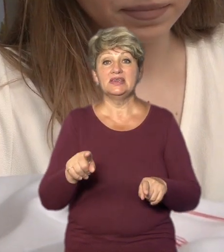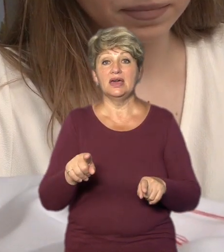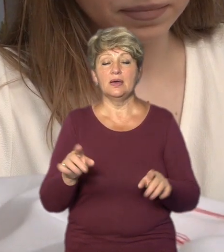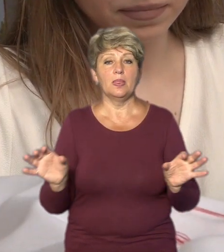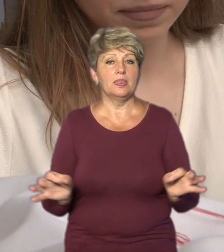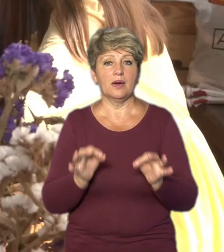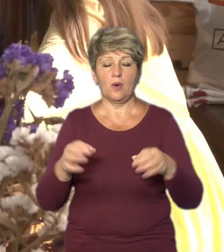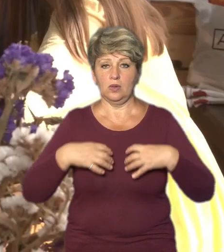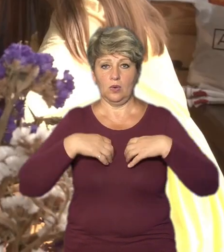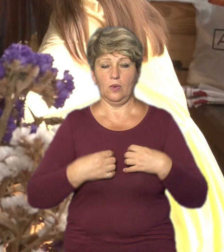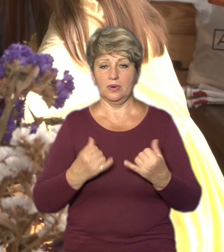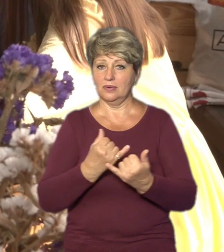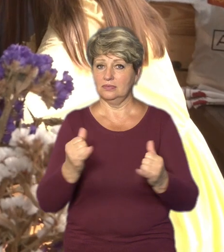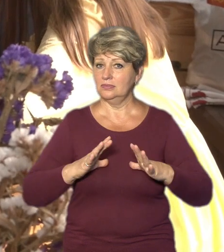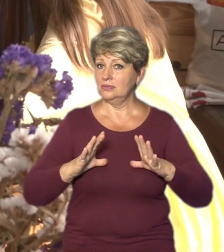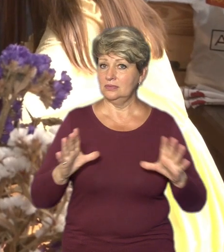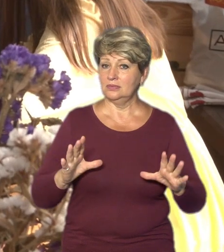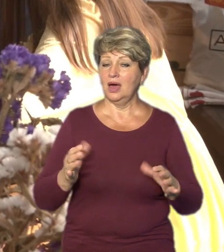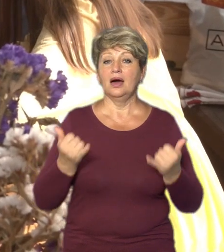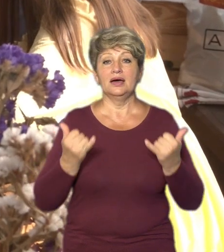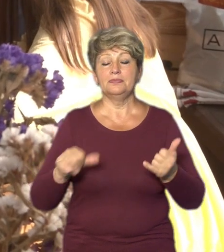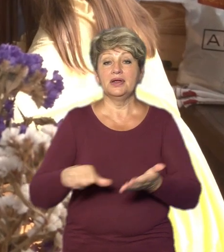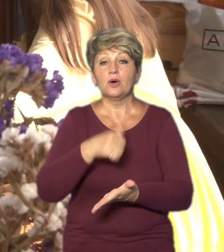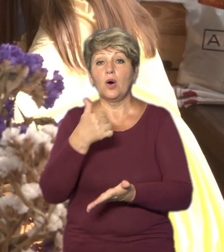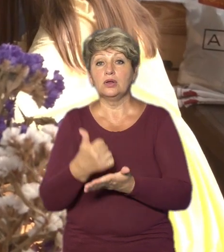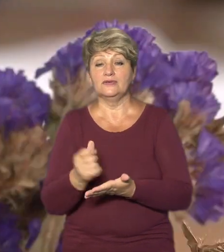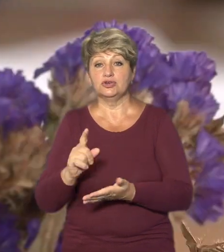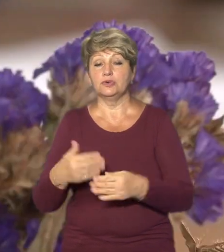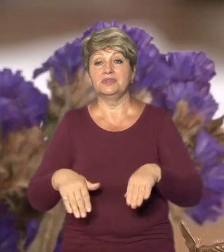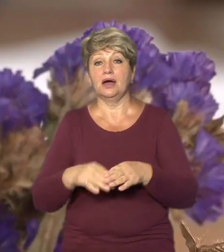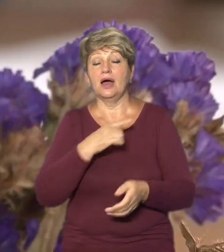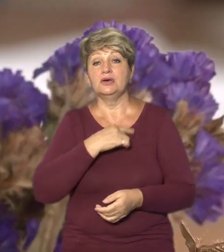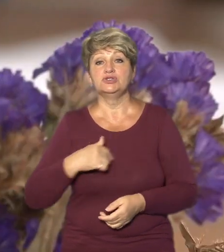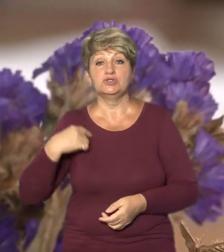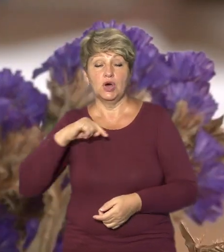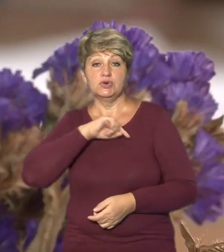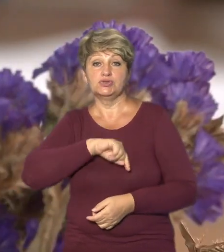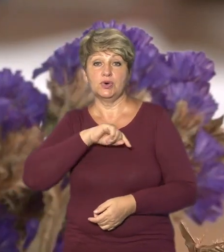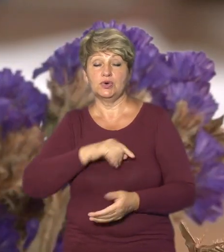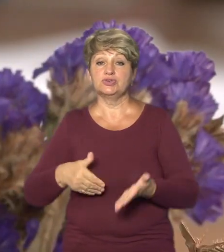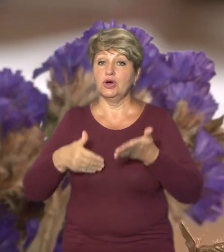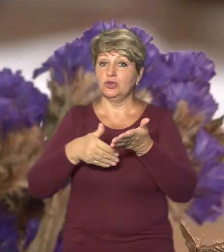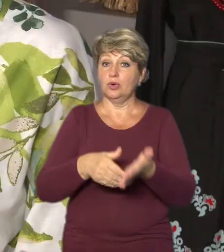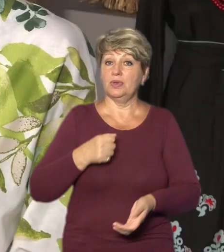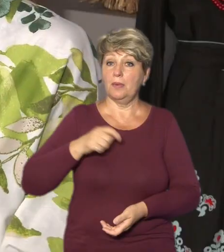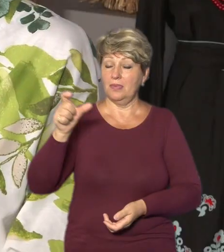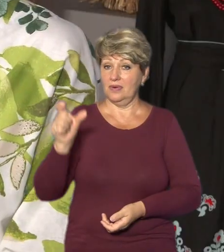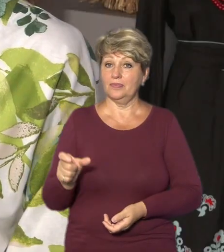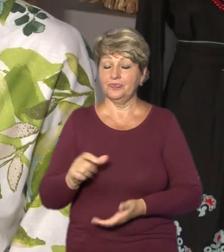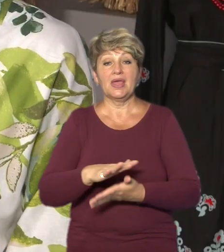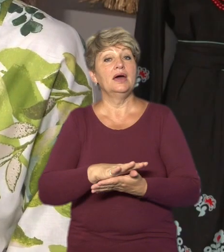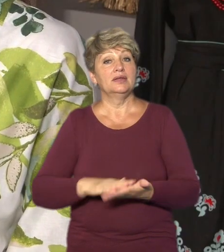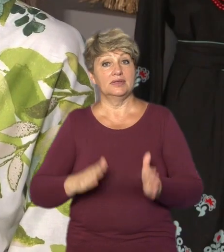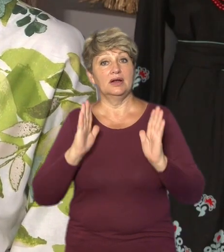ніякого горя нікому. А тепер найголовніше, щоб така сорочка допомогла військовим, говорить Юлія Бараньку. Далі